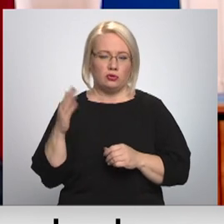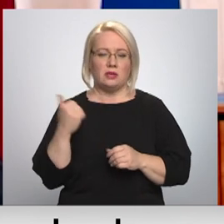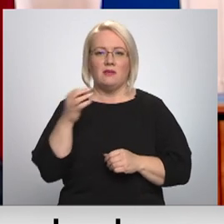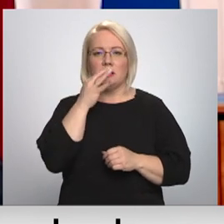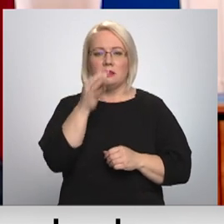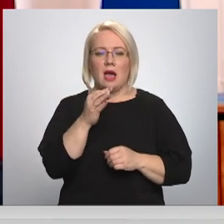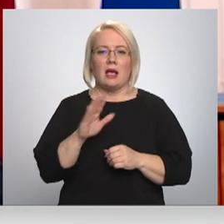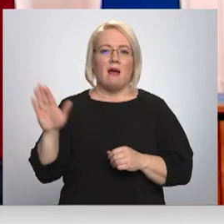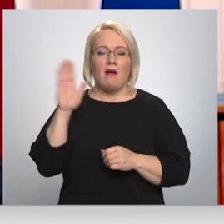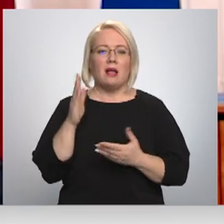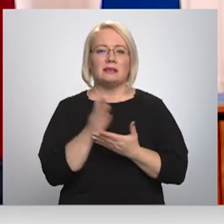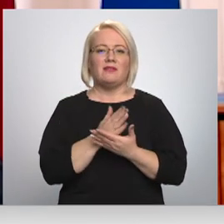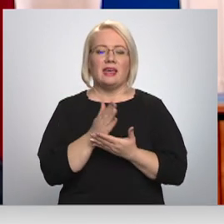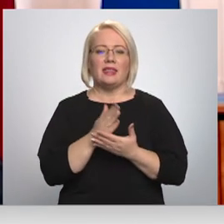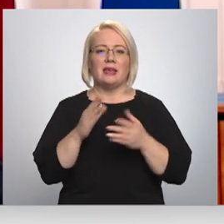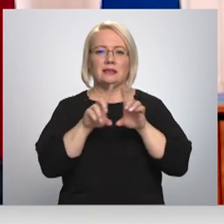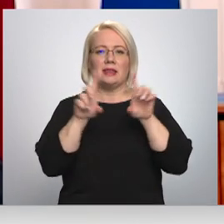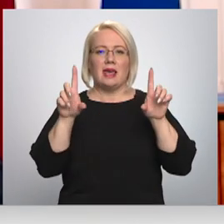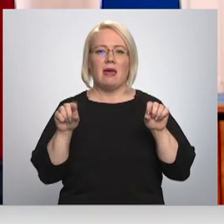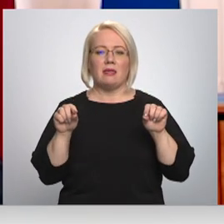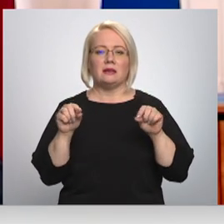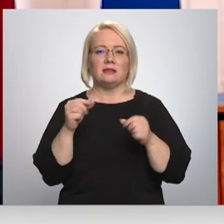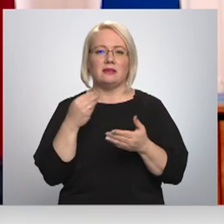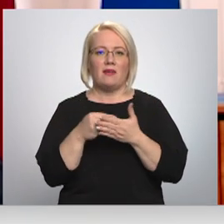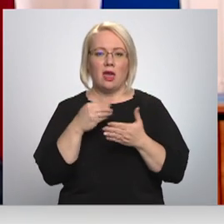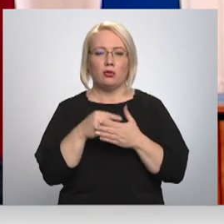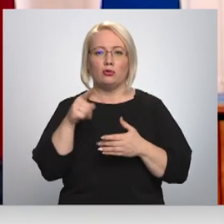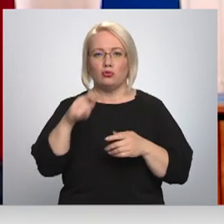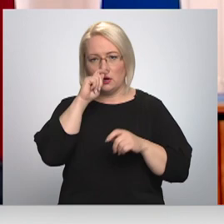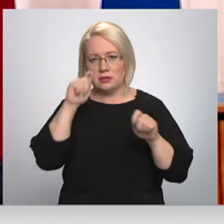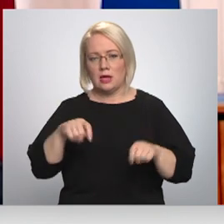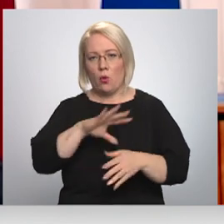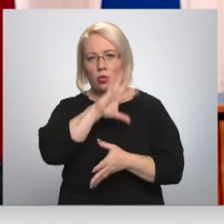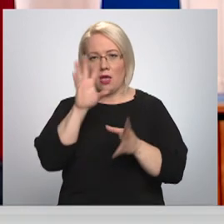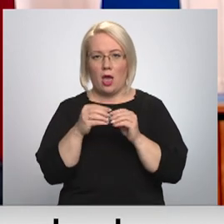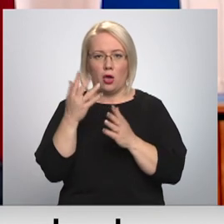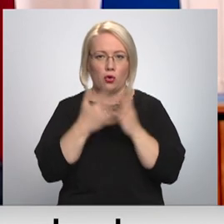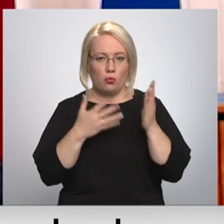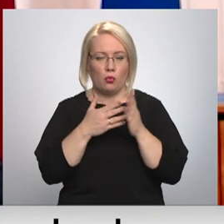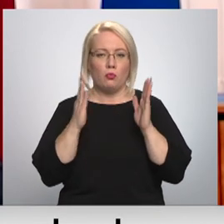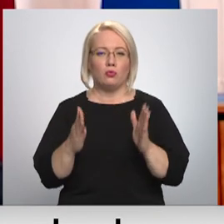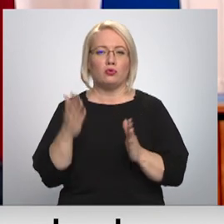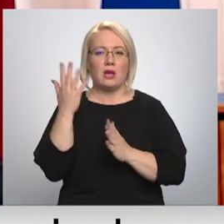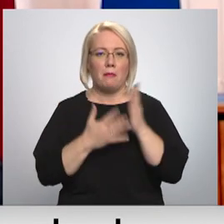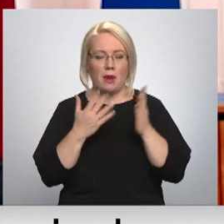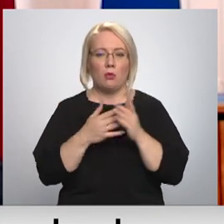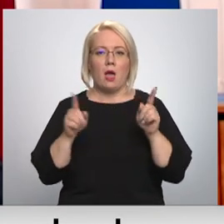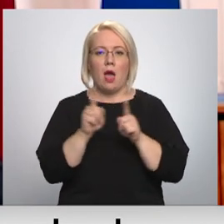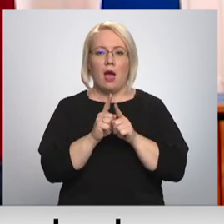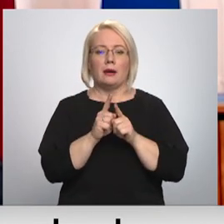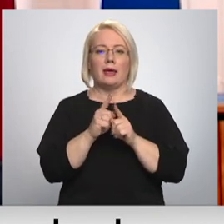valsts vidas dienas vērtē šos te zaudējumus, kas tiks aprēķināti un attiecīgi, tad rēķins arī